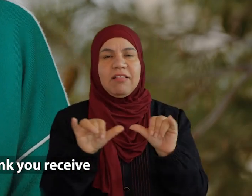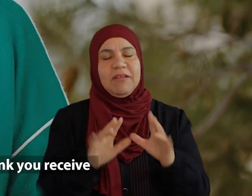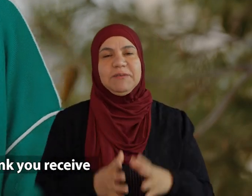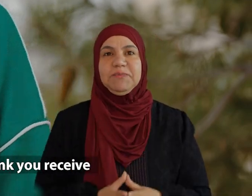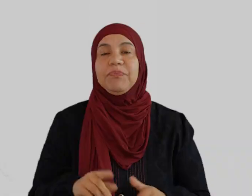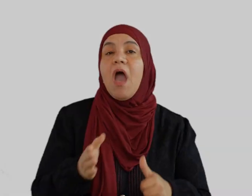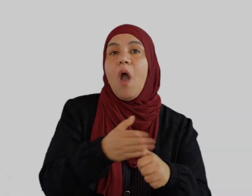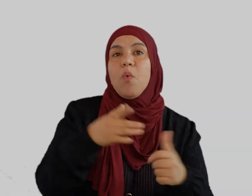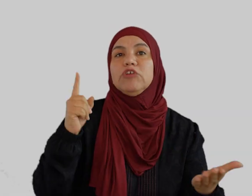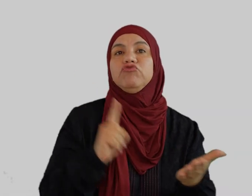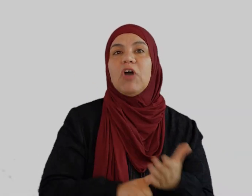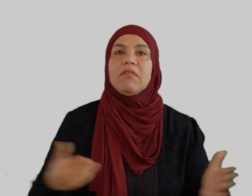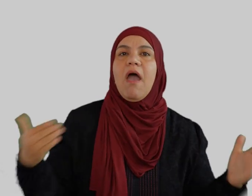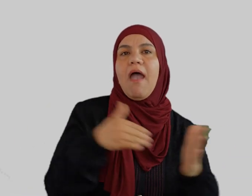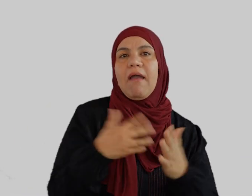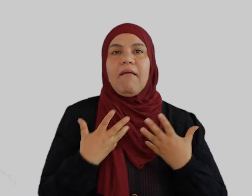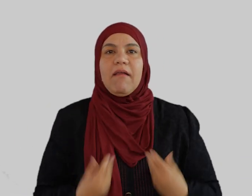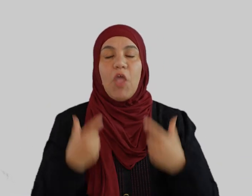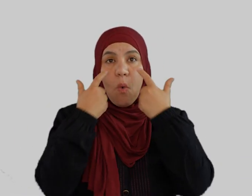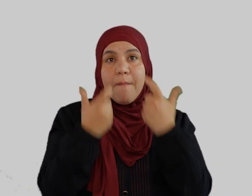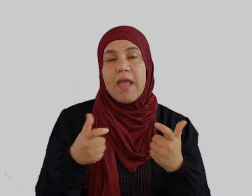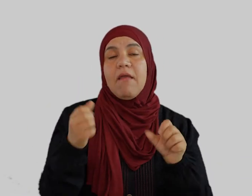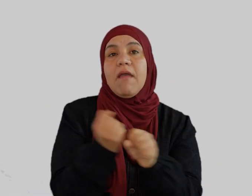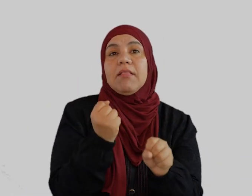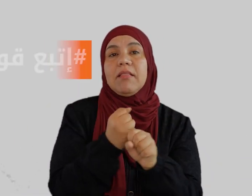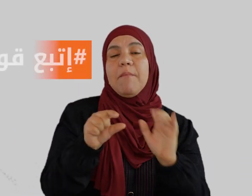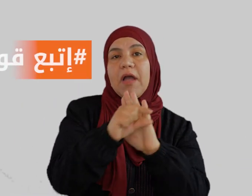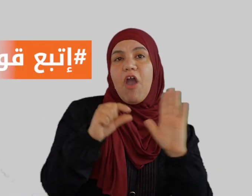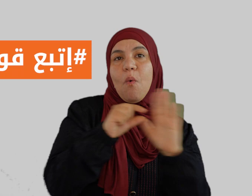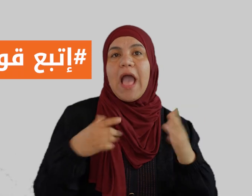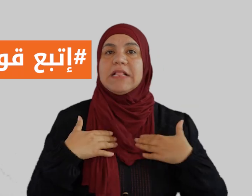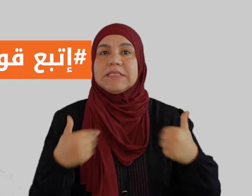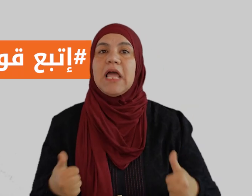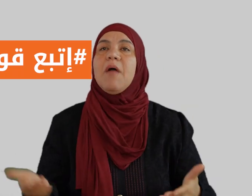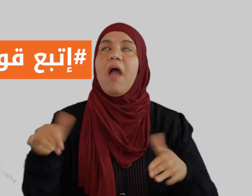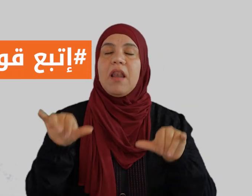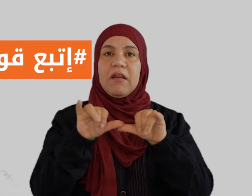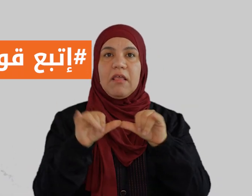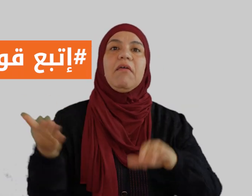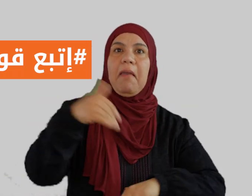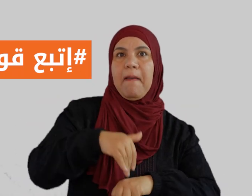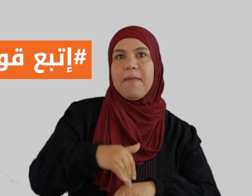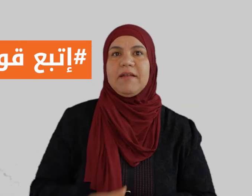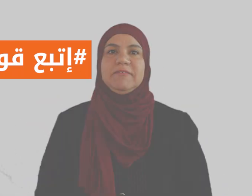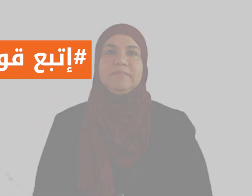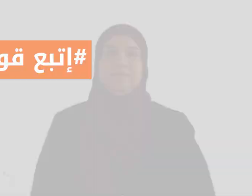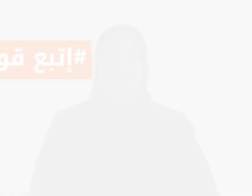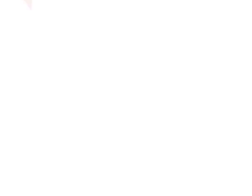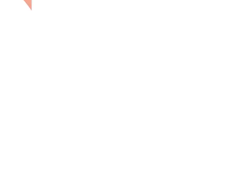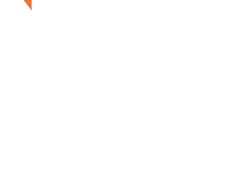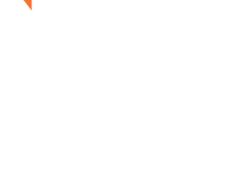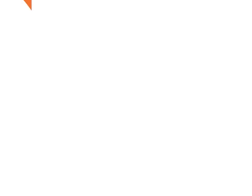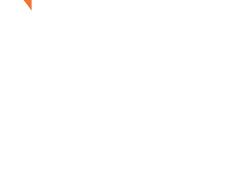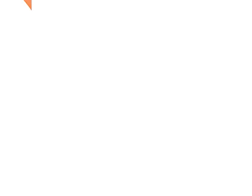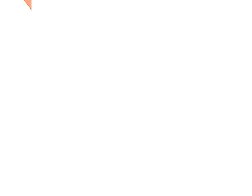خلال الإنترنت الأول شرط آخروا رضا وأمان اتبع قواعد السلامة بالإنترنت كمان